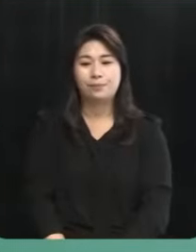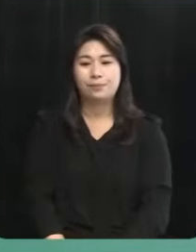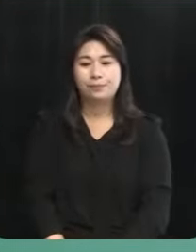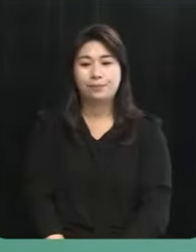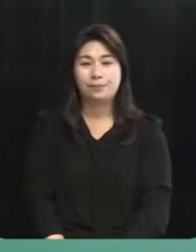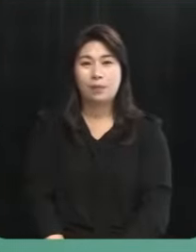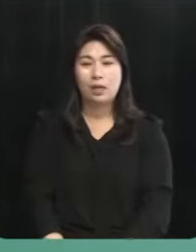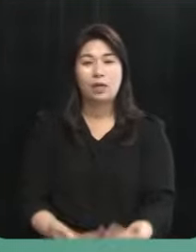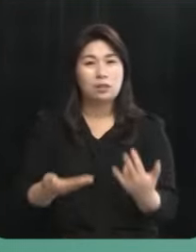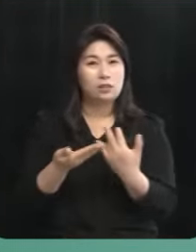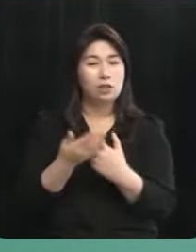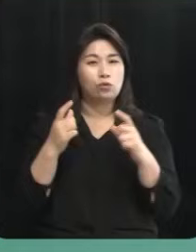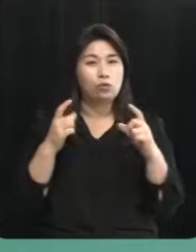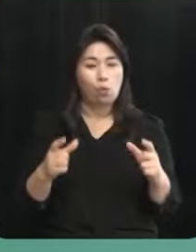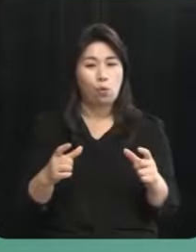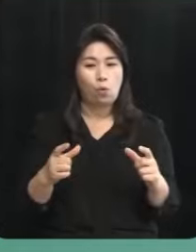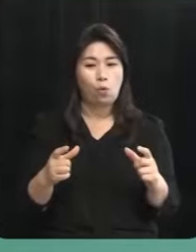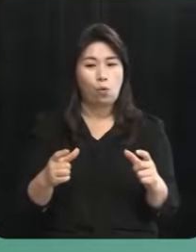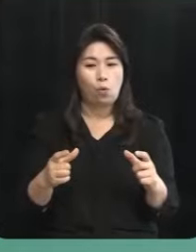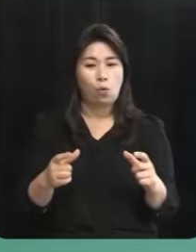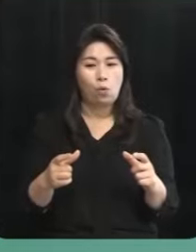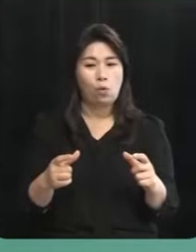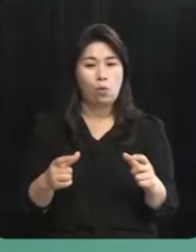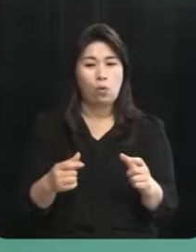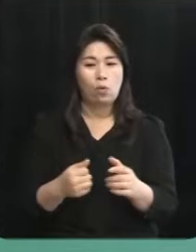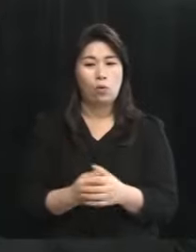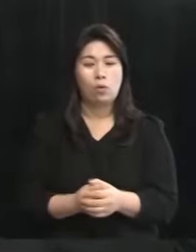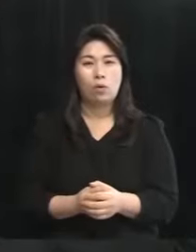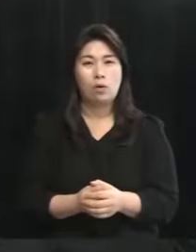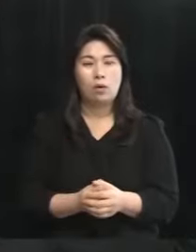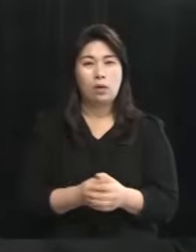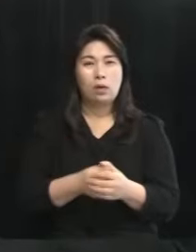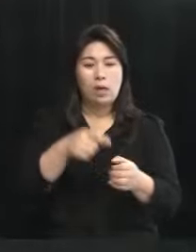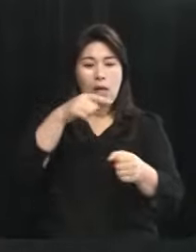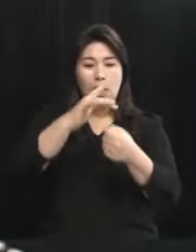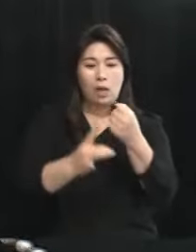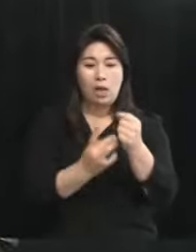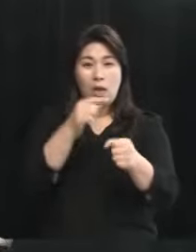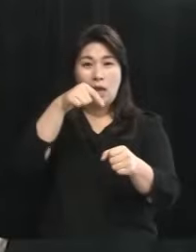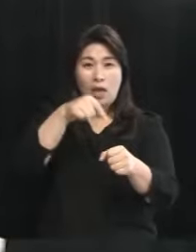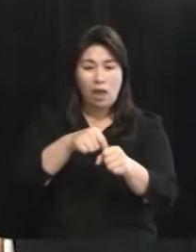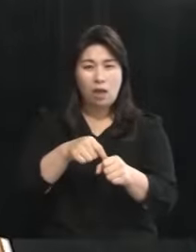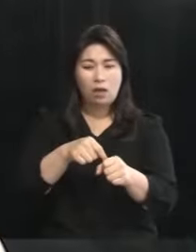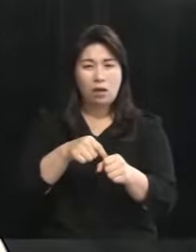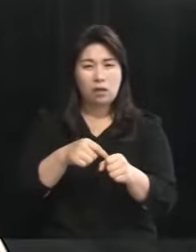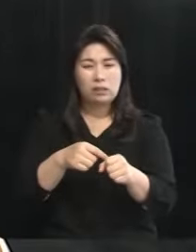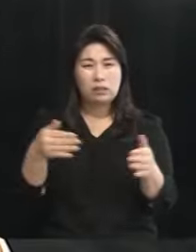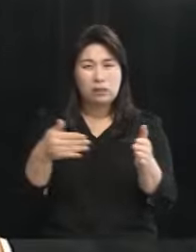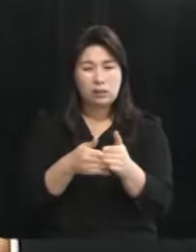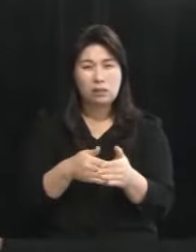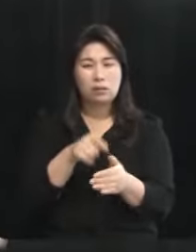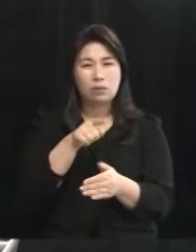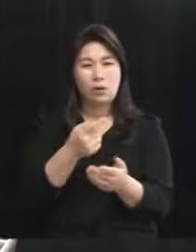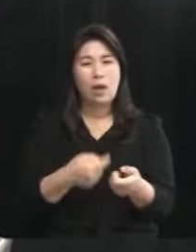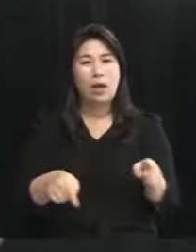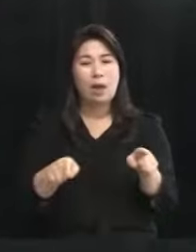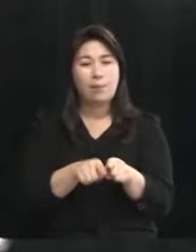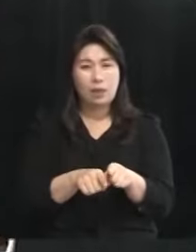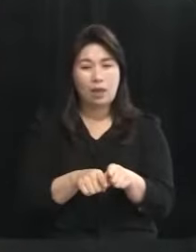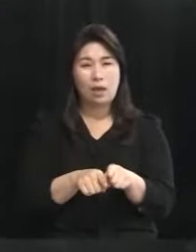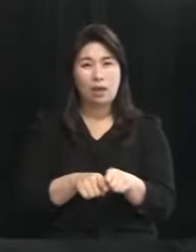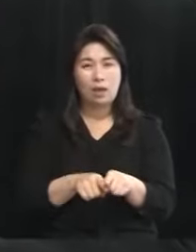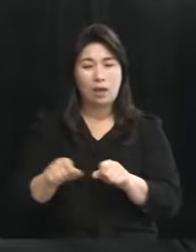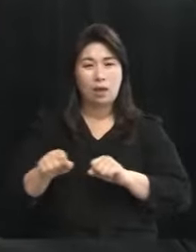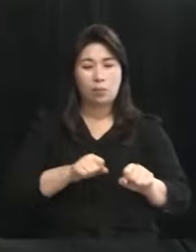제주의 탈핵기후위기 제주행동이라고 하는 제주도내 시민사회단체가 함께 활동하는